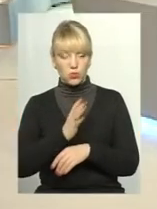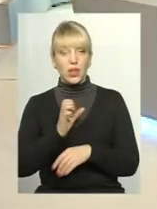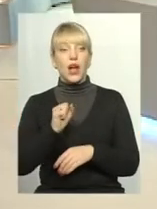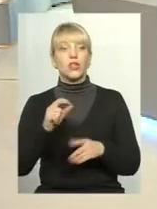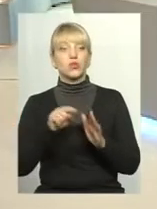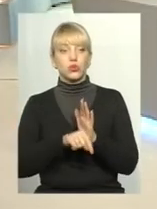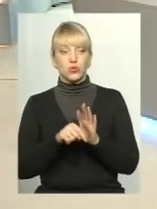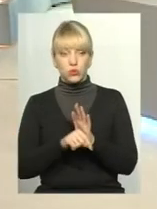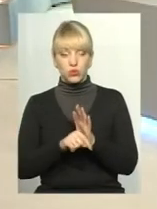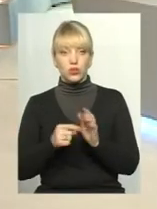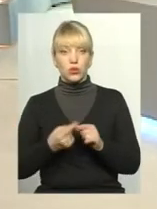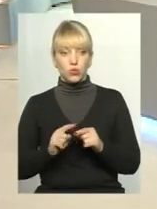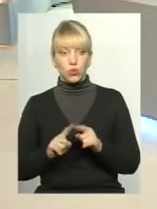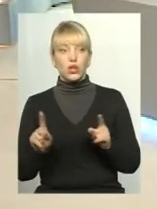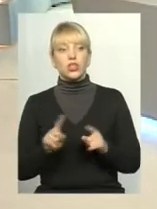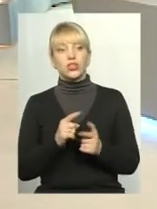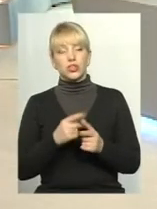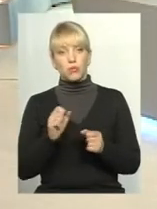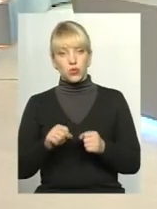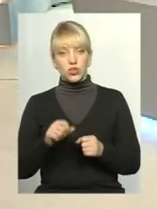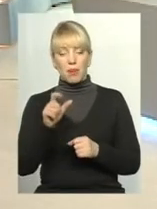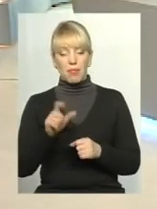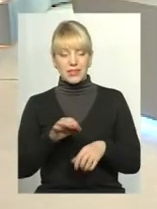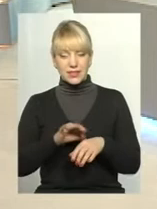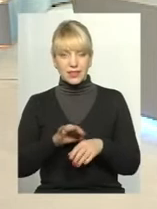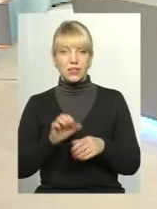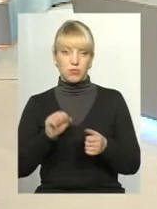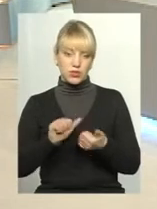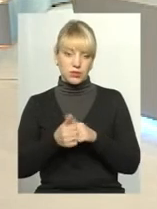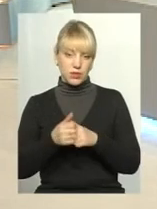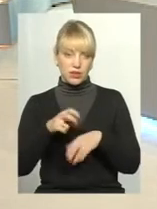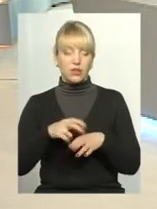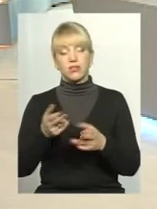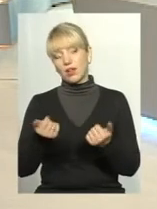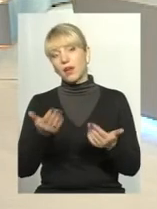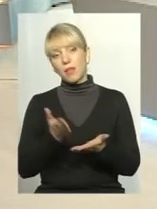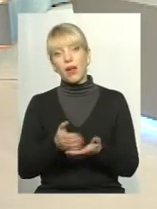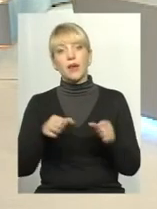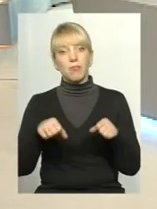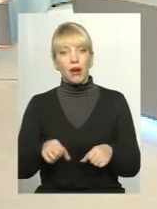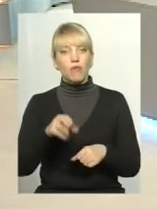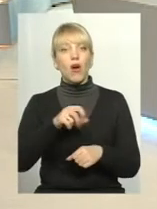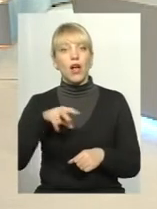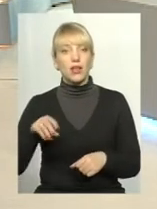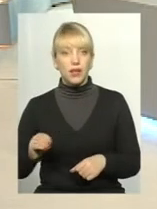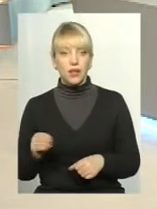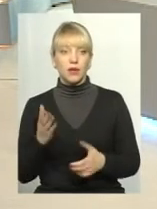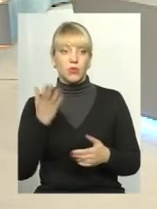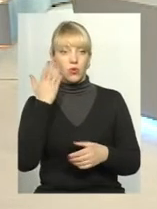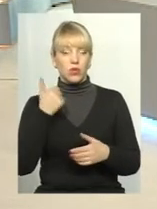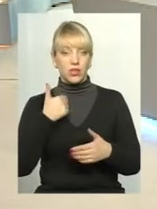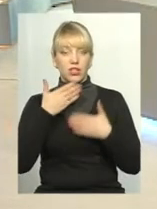що стосується того, чи може пацієнт змінити? Звичайно, пацієнт має право змінити. Але коли я читала